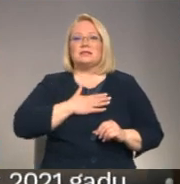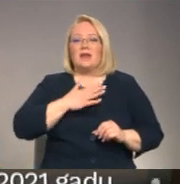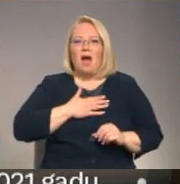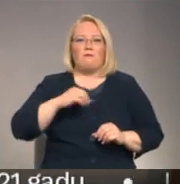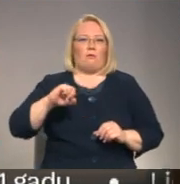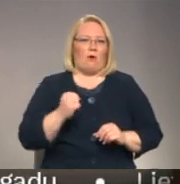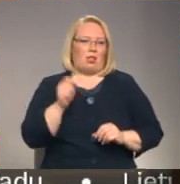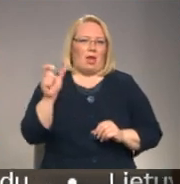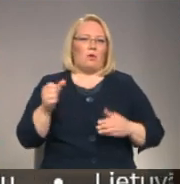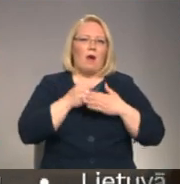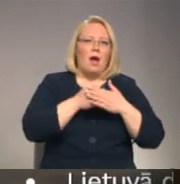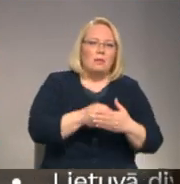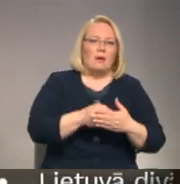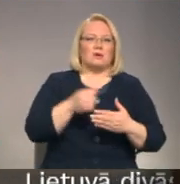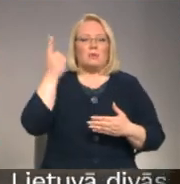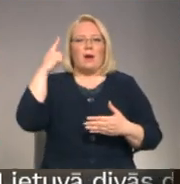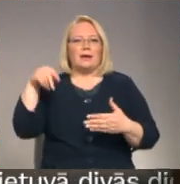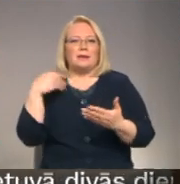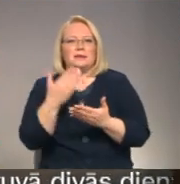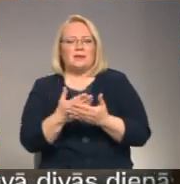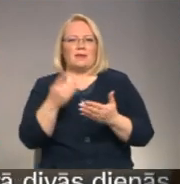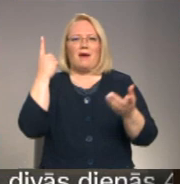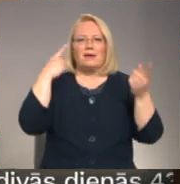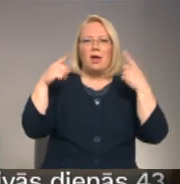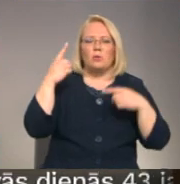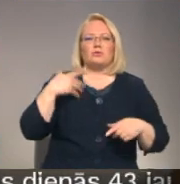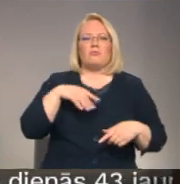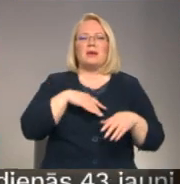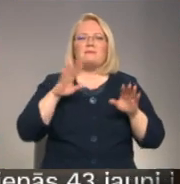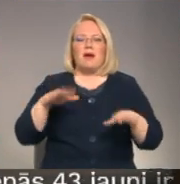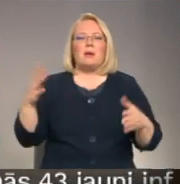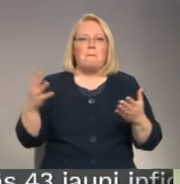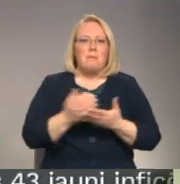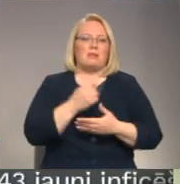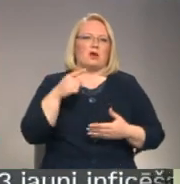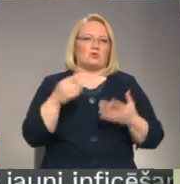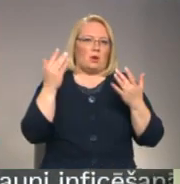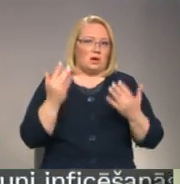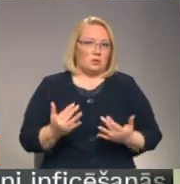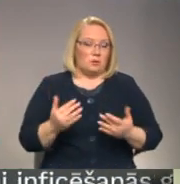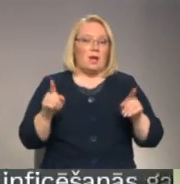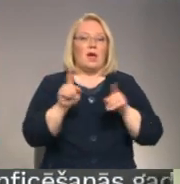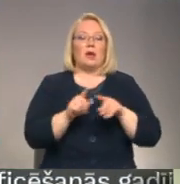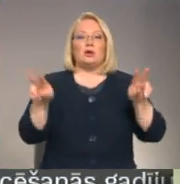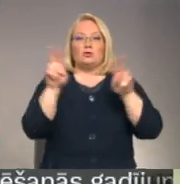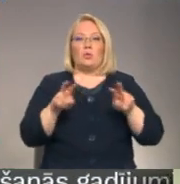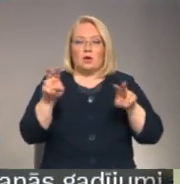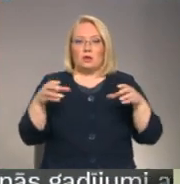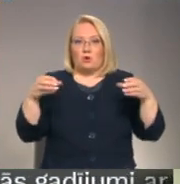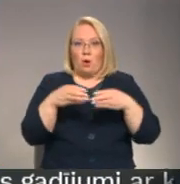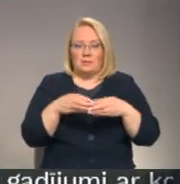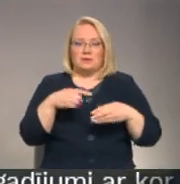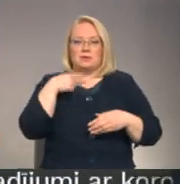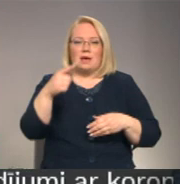atbalstu, ar iniciatīvu, ar radošumu mēs varam panākt šo rezultātu. Arī žūrijas komisija norāda, ka